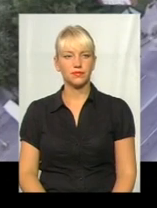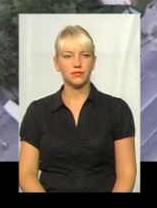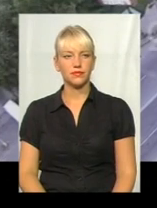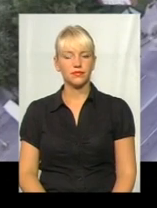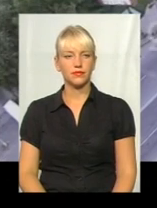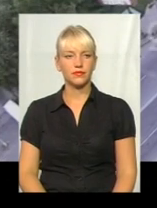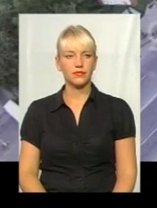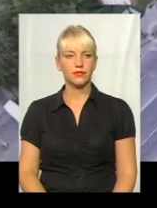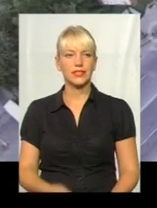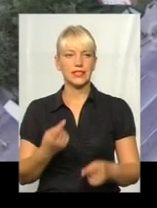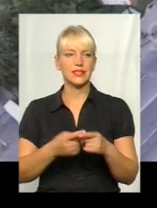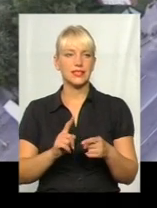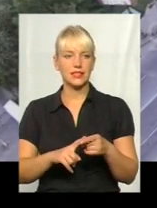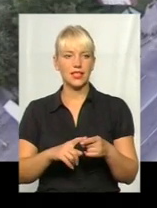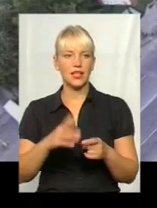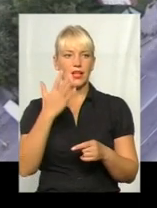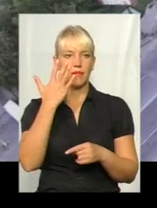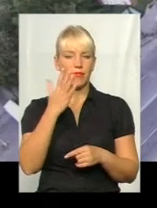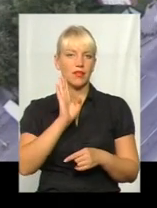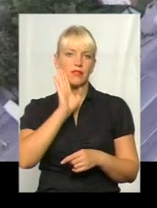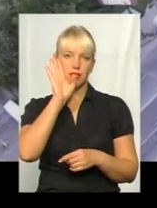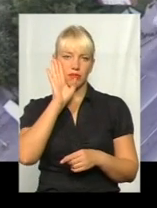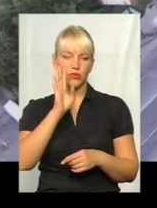Це 5.47 ранку,